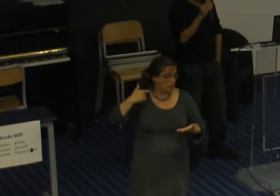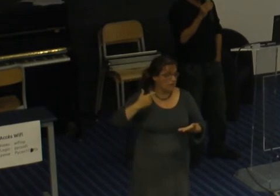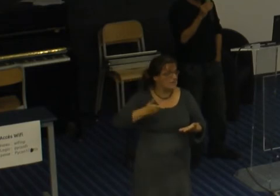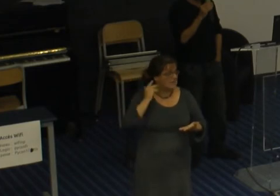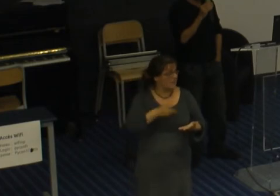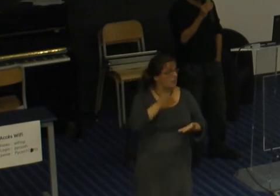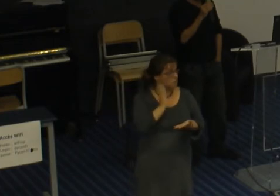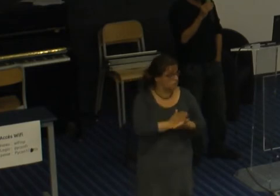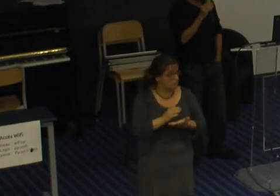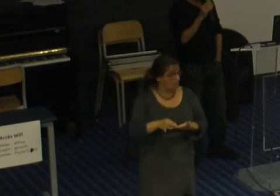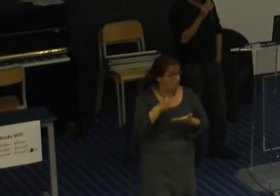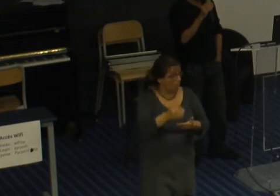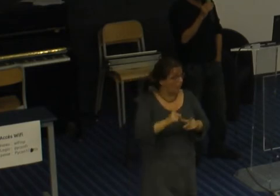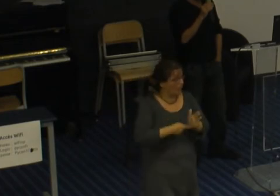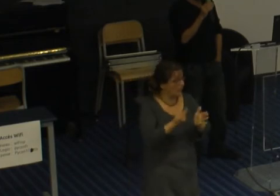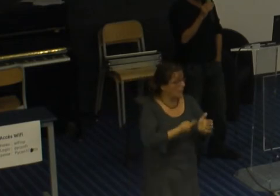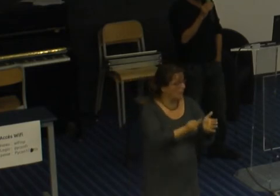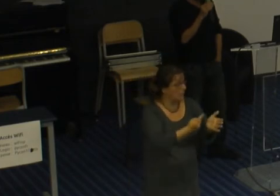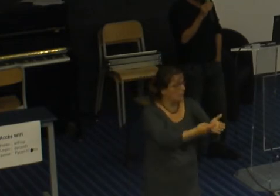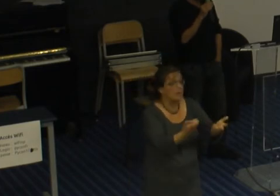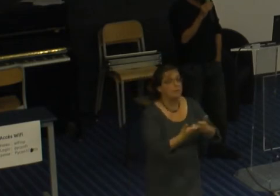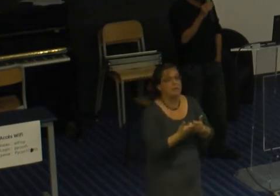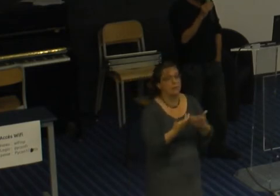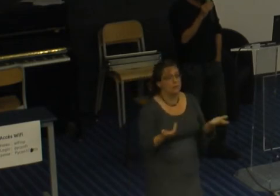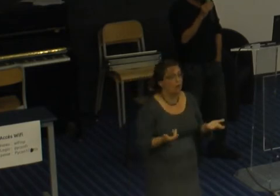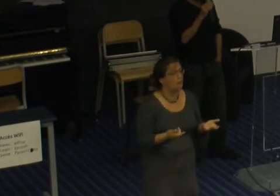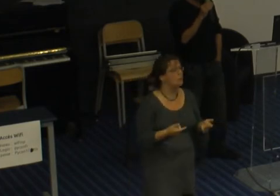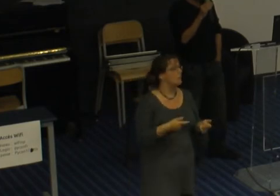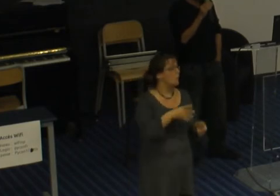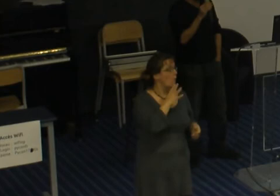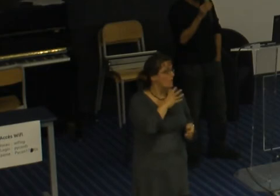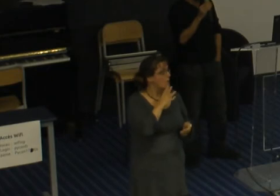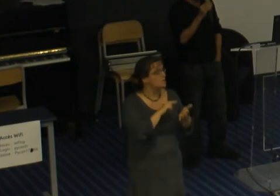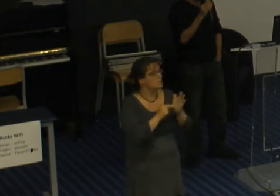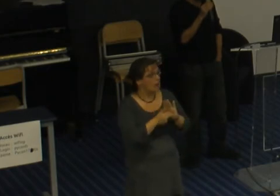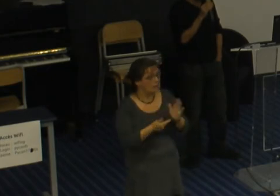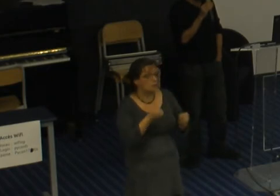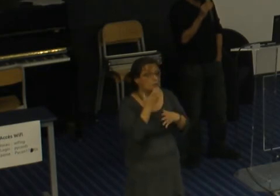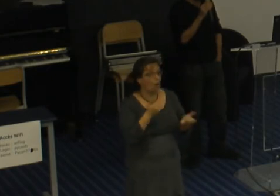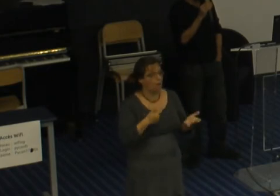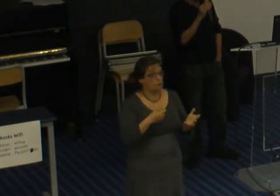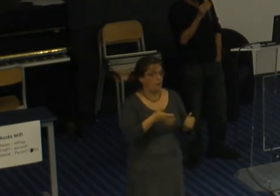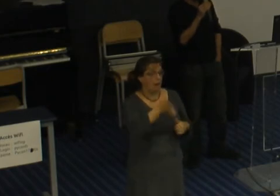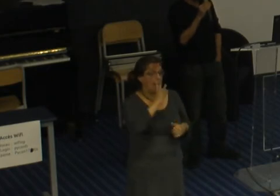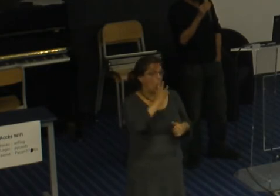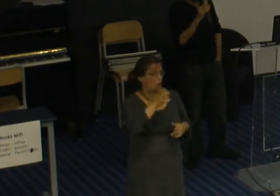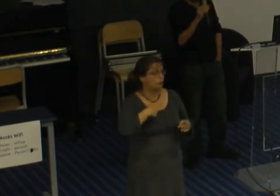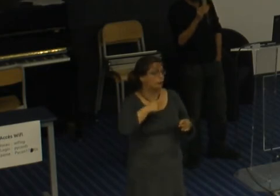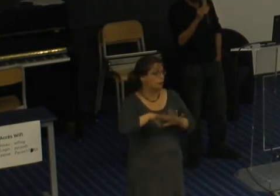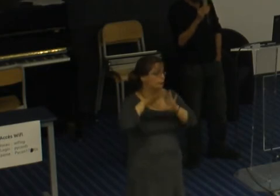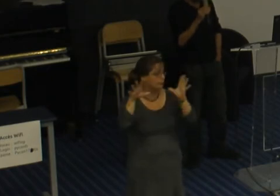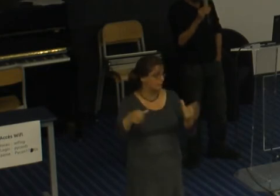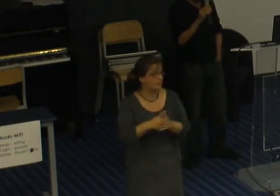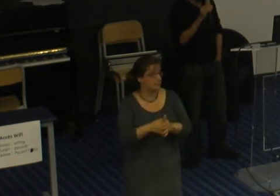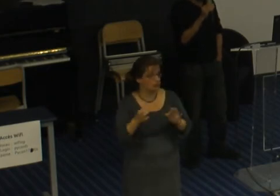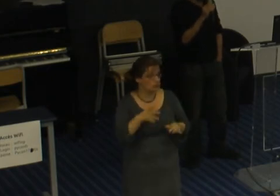confs tech il y a le choix d'avoir beaucoup de boissons alcoolisées mais il y des gens qui ne boivent pas il y des gens qui ne tiennent pas bien l'alcool et qui se comportent